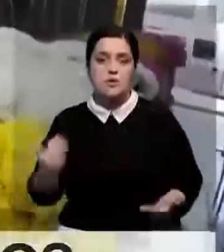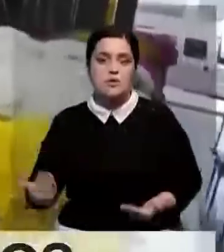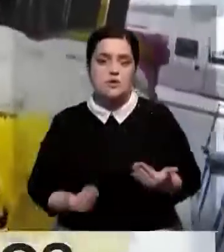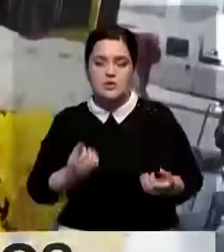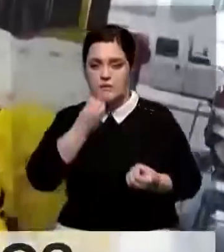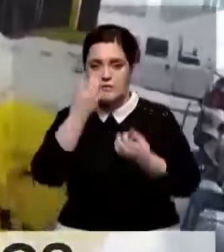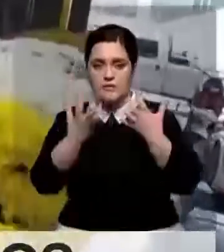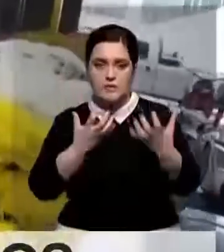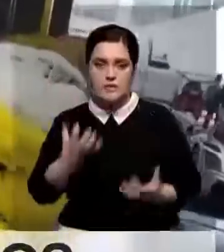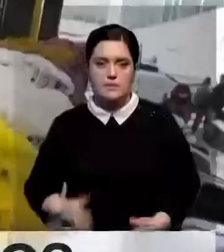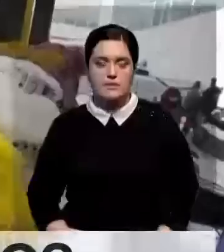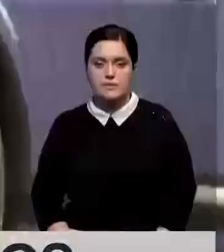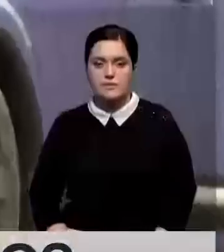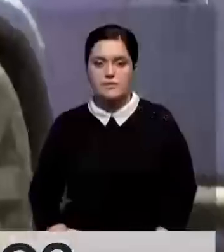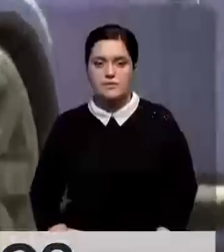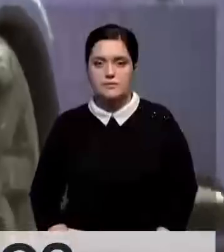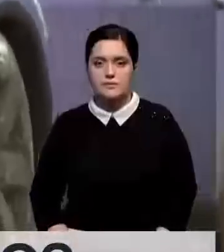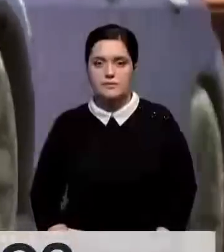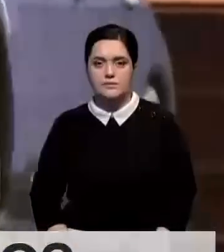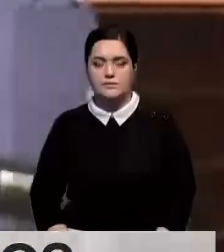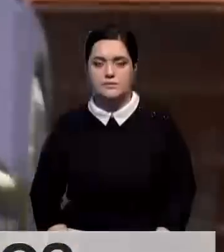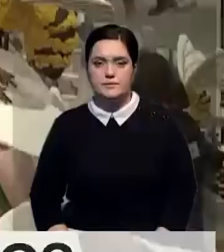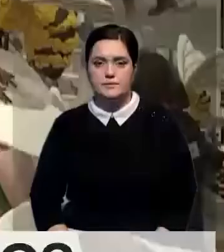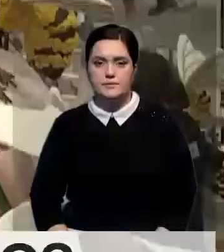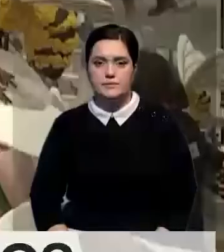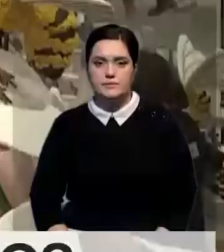композициях используют исключительно живые розы.